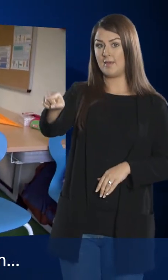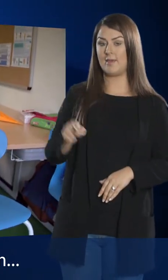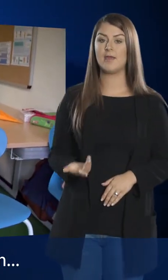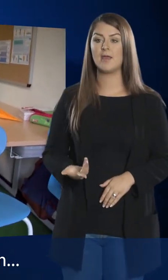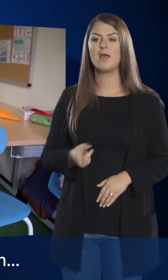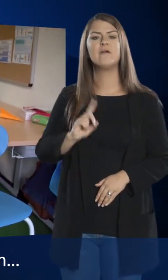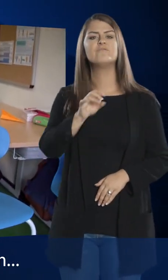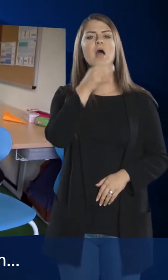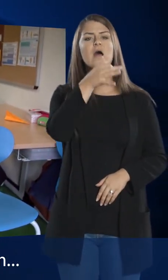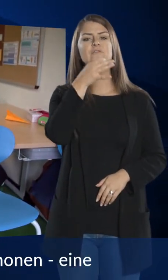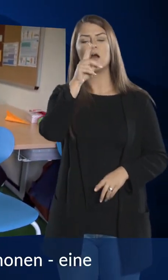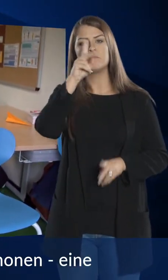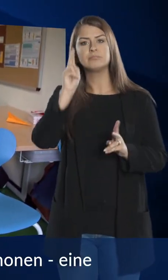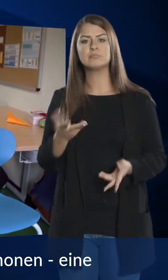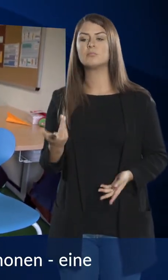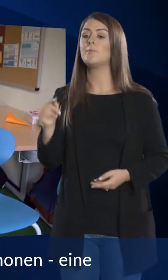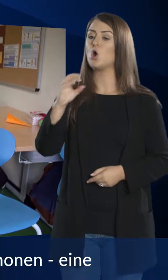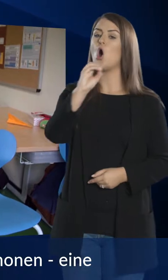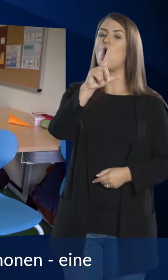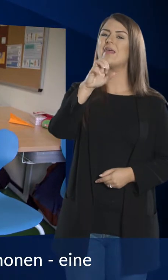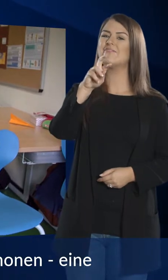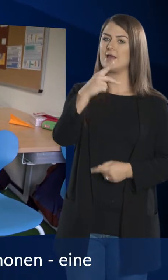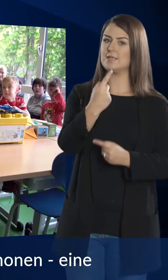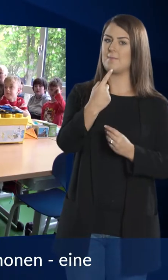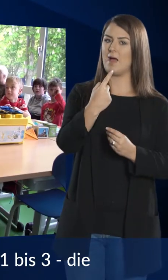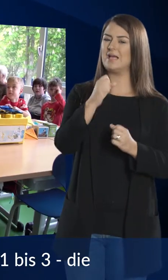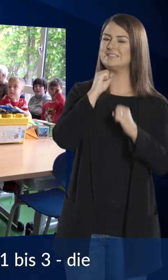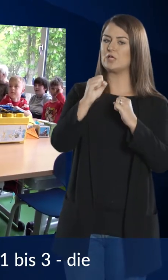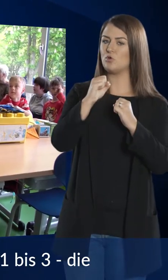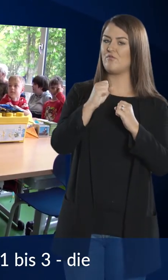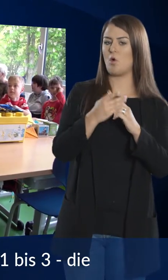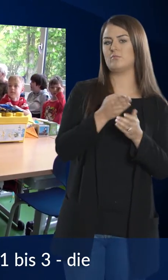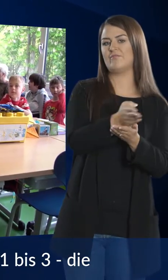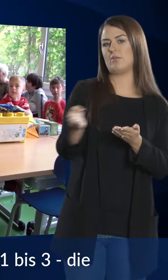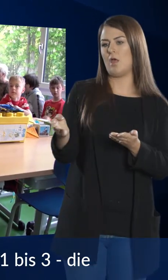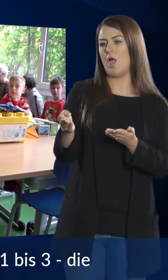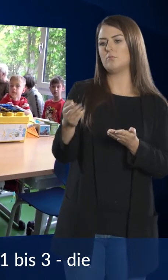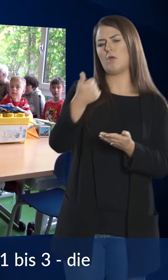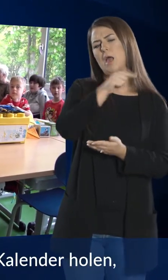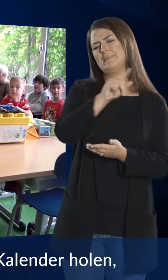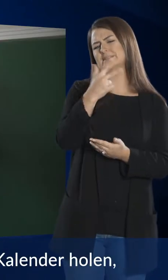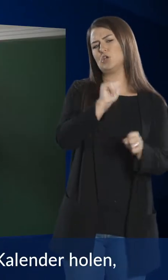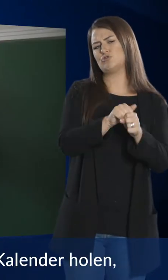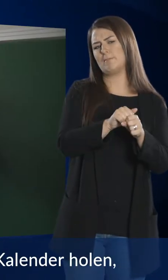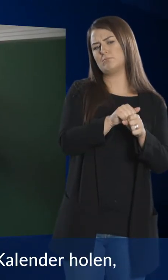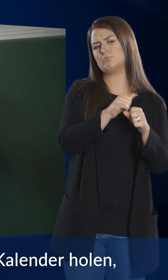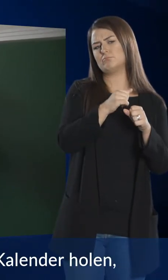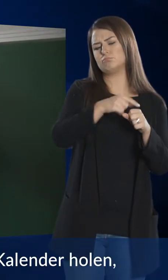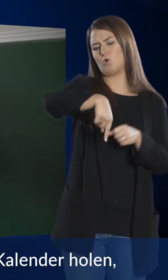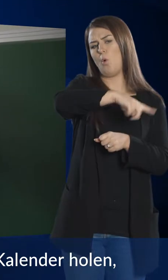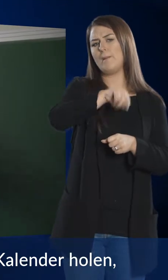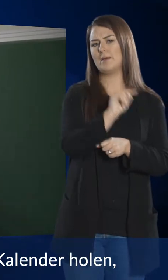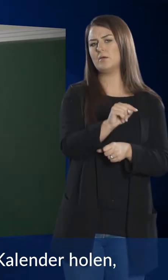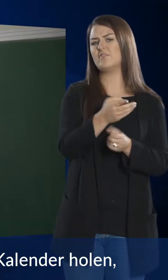Wer stellt die Fragen? Oliver verteilt bei den Saxophonen, eine Stammgruppe der Jahrgänge 1 bis 3, die Aufgaben im Datumkreis.